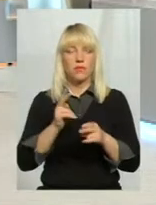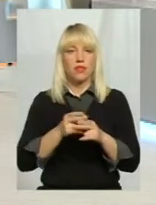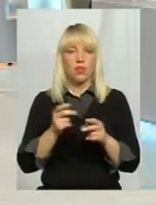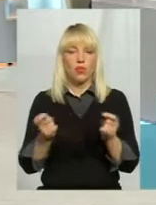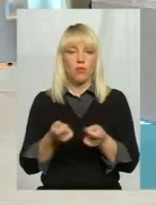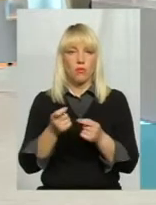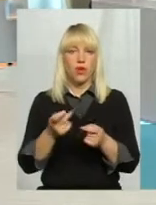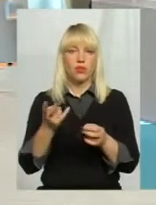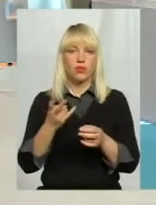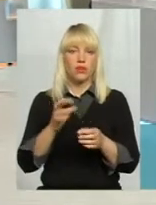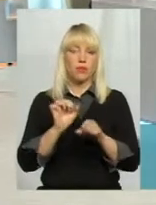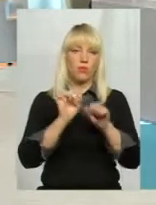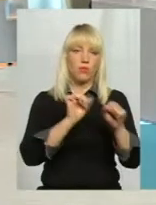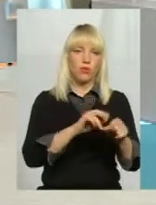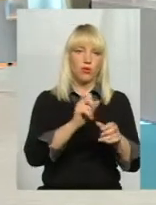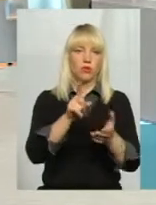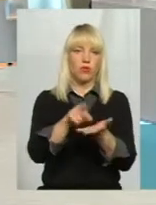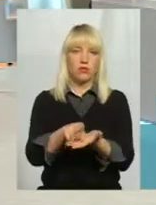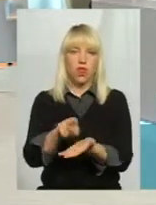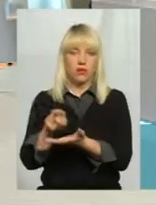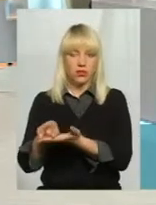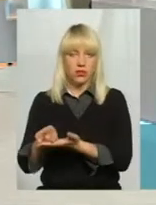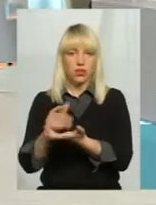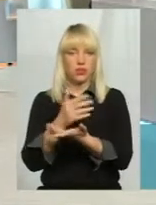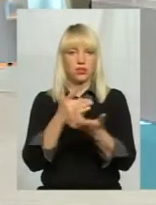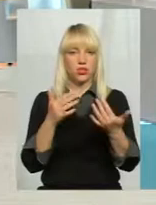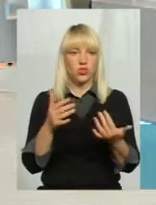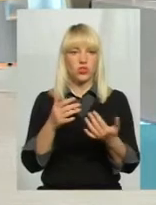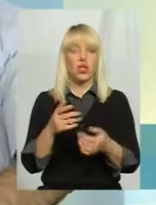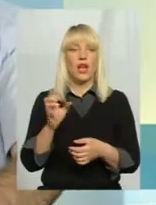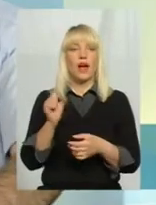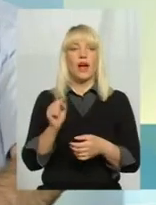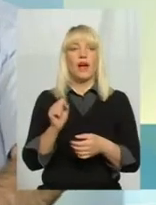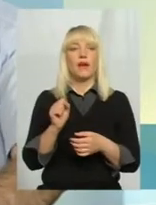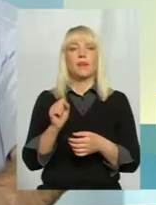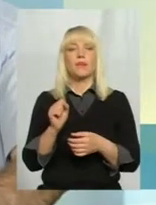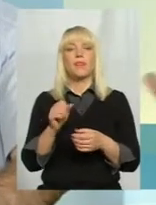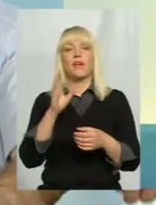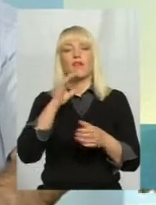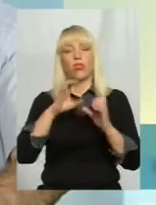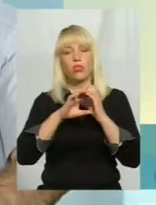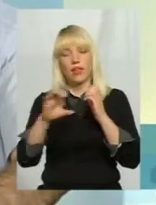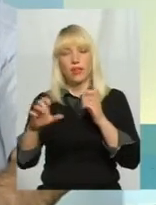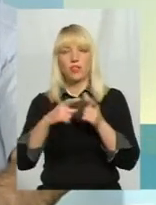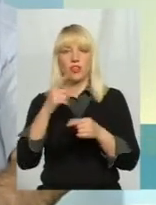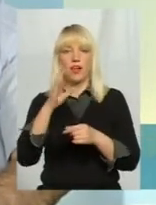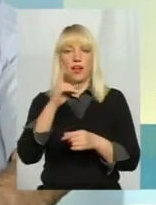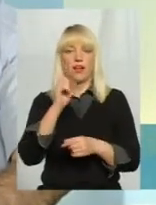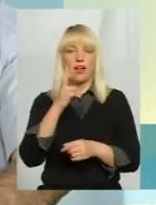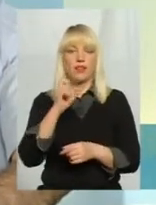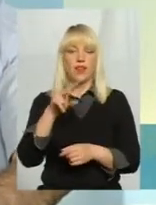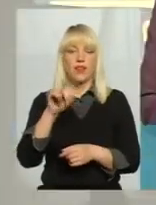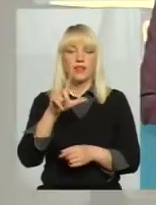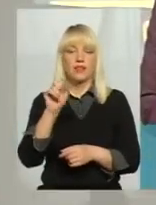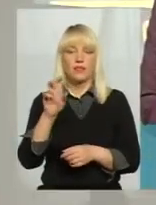потрібно там на оборонку, танки, там, все інше, а таку речу, водогін, або канонізацію, можна туди